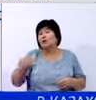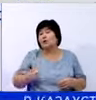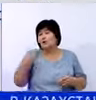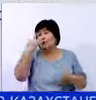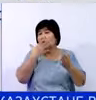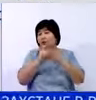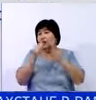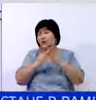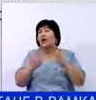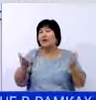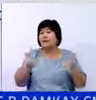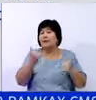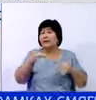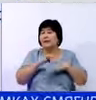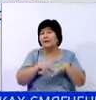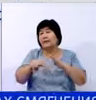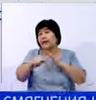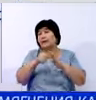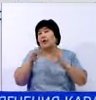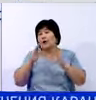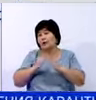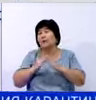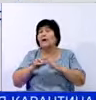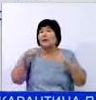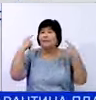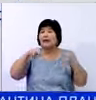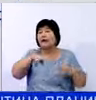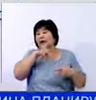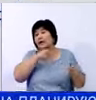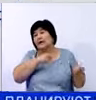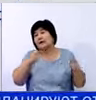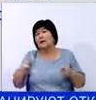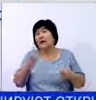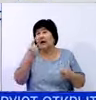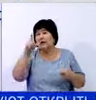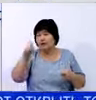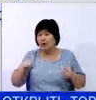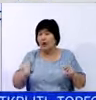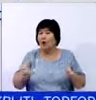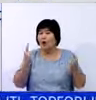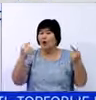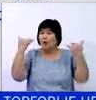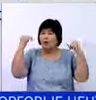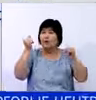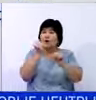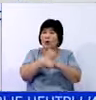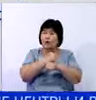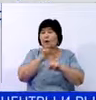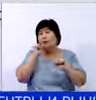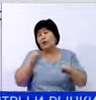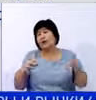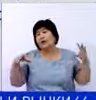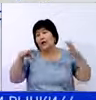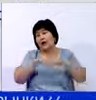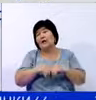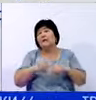частных домах. Призываем их провести обряд дома. Барана, козу в жертву приносят от одного лица. Крупный скот верблюда, корову могут объединиться